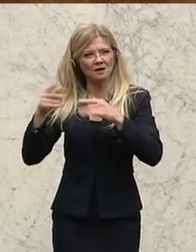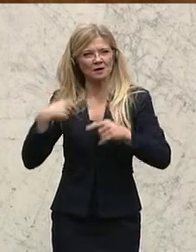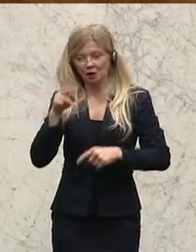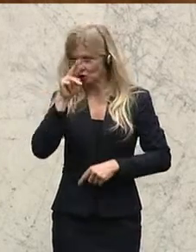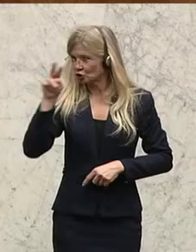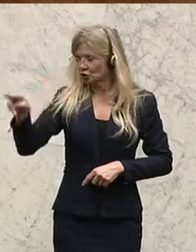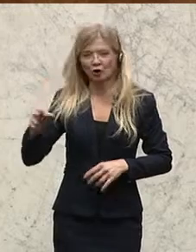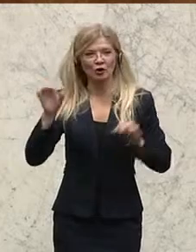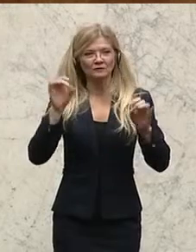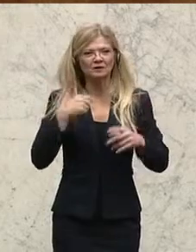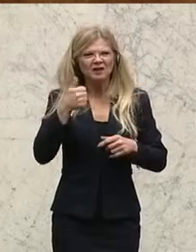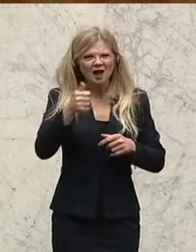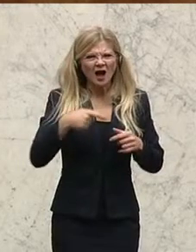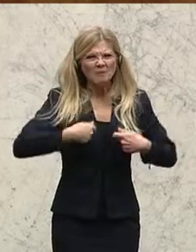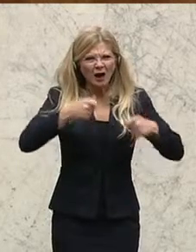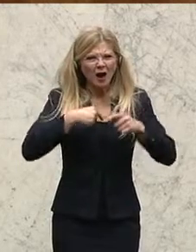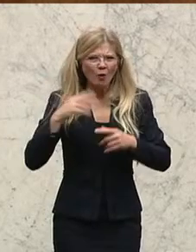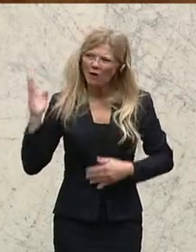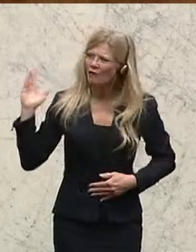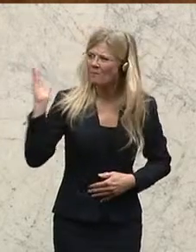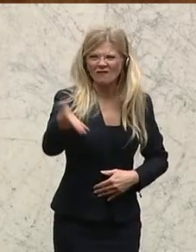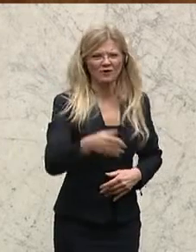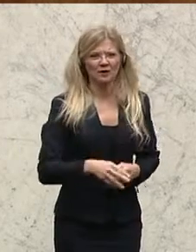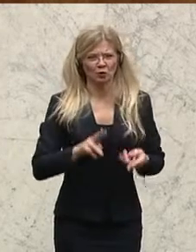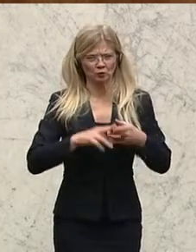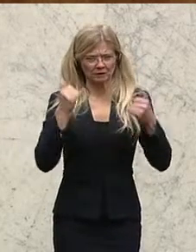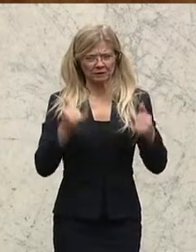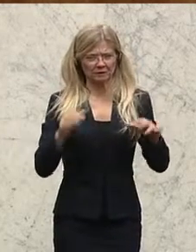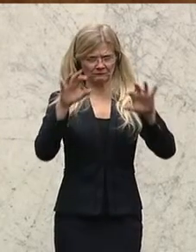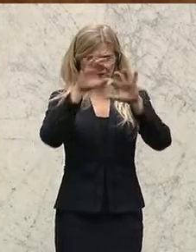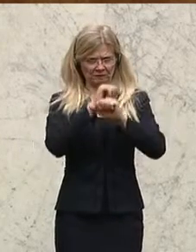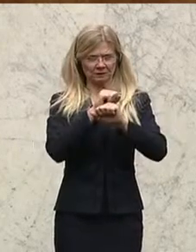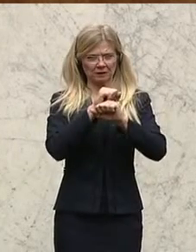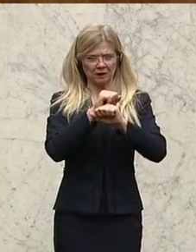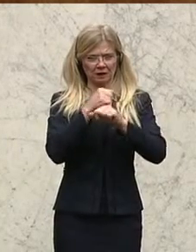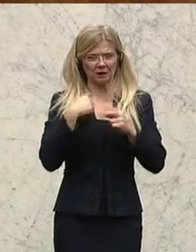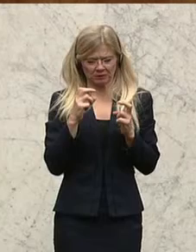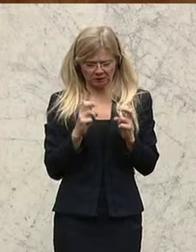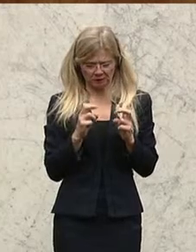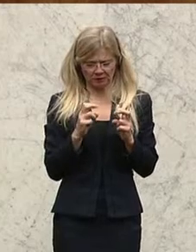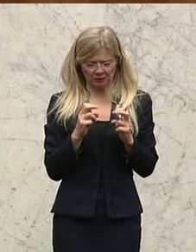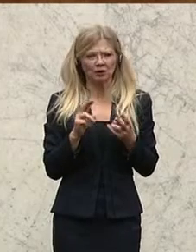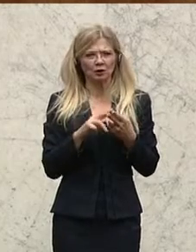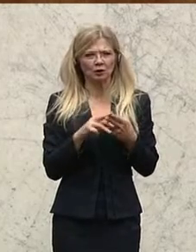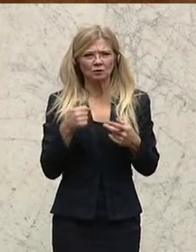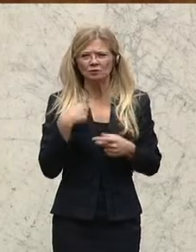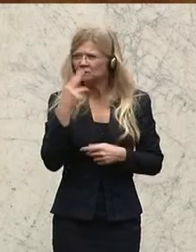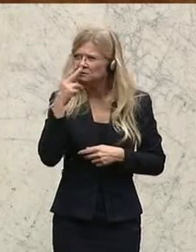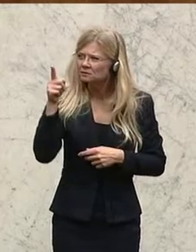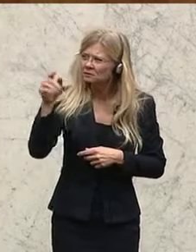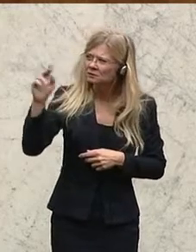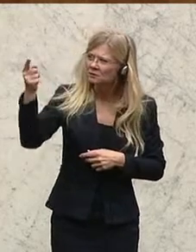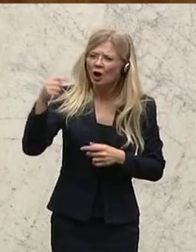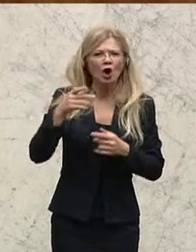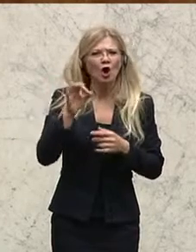fliegte eine Mauer vorbei. Jetzt wurde es finster und wir saßen, dass an der Wand unseres knarrenden Stübchens eine Öllampe brannte.